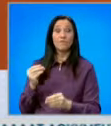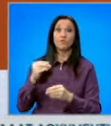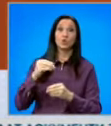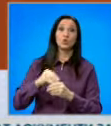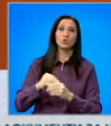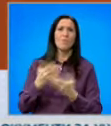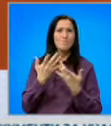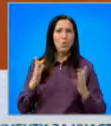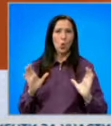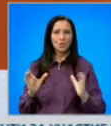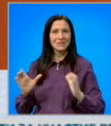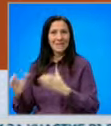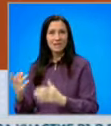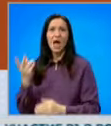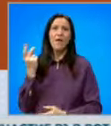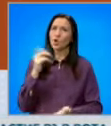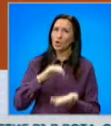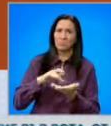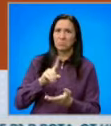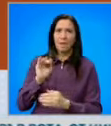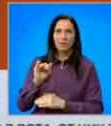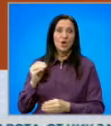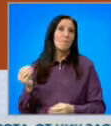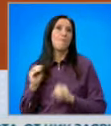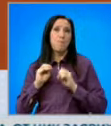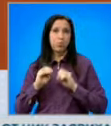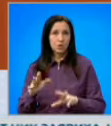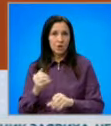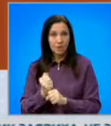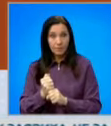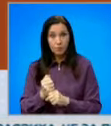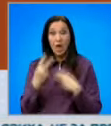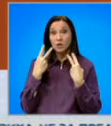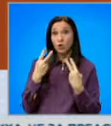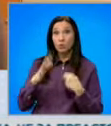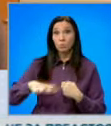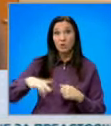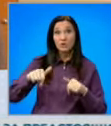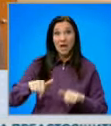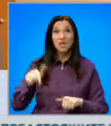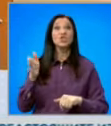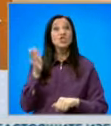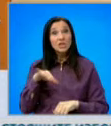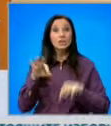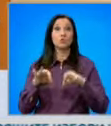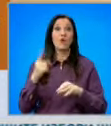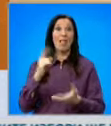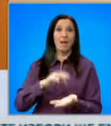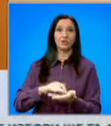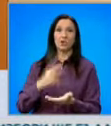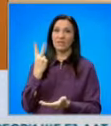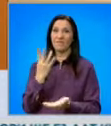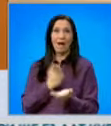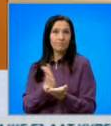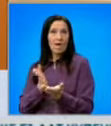в доста от секциите второто устройство изобщо не беше включено за да работи. Но с оглед обстоят, в че сега ще се гласува на една машина за двата вида